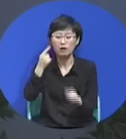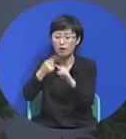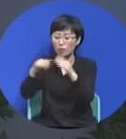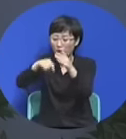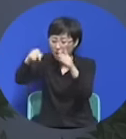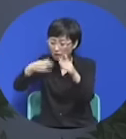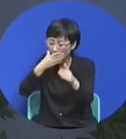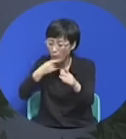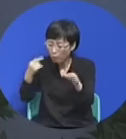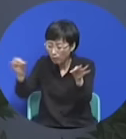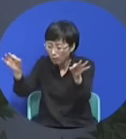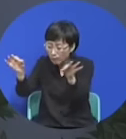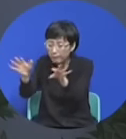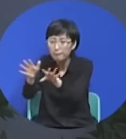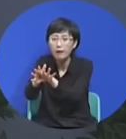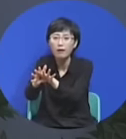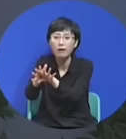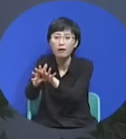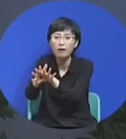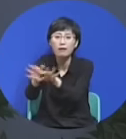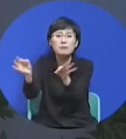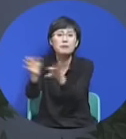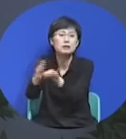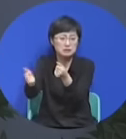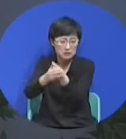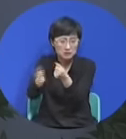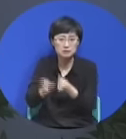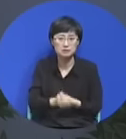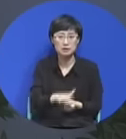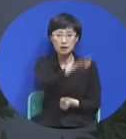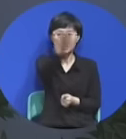여러분 복음이 없다 이 말 이해하기 참 힘들죠.